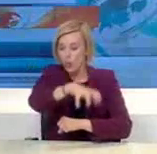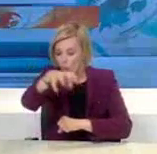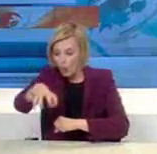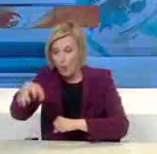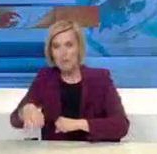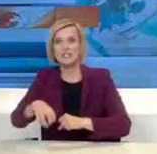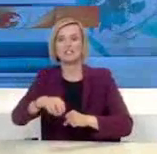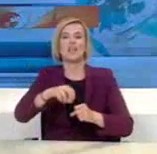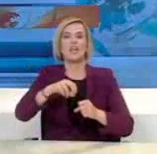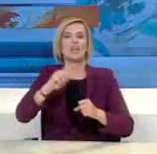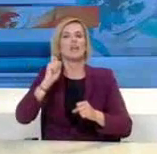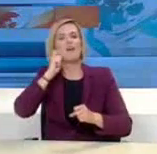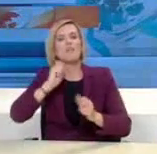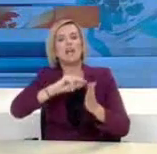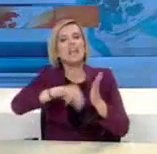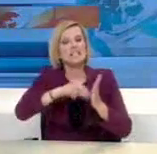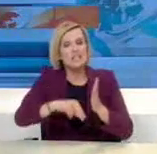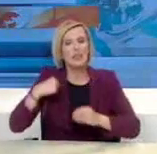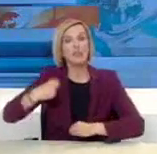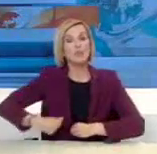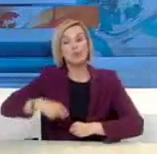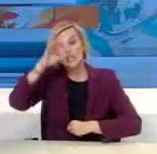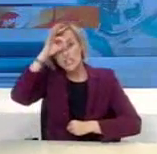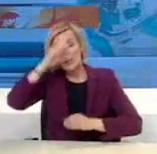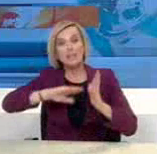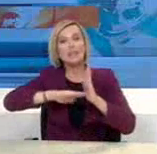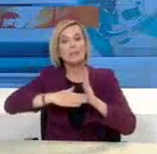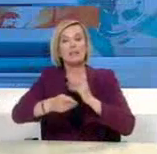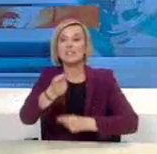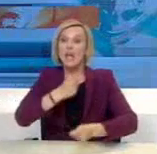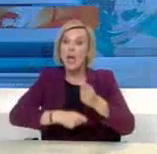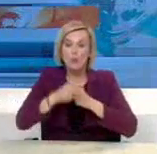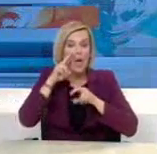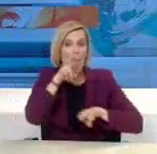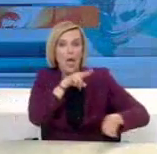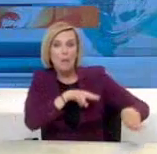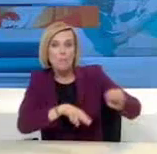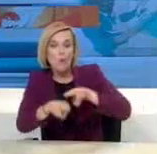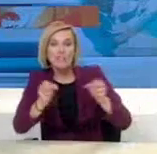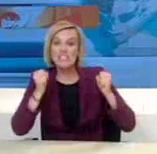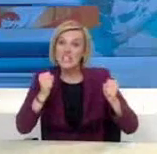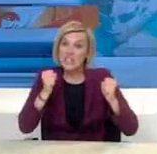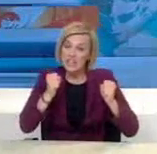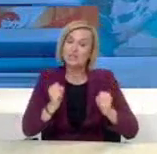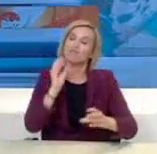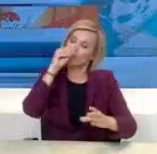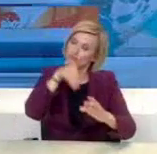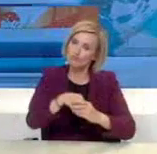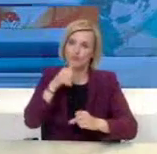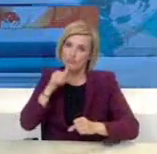ληξιαρχία, η δημοτική αστυνομία, οι υπηρεσίες εμπορίου, οι επόπτες υγείας βρίσκονται στην πρώτη γραμμή της μάχης.